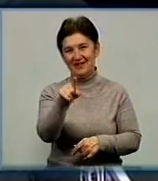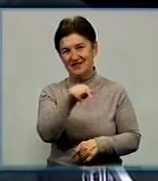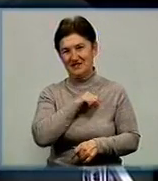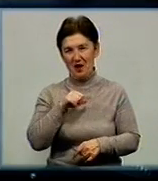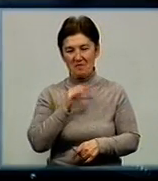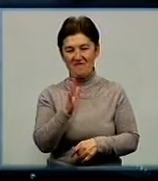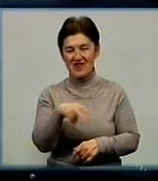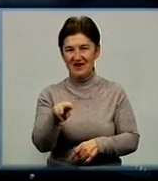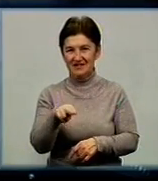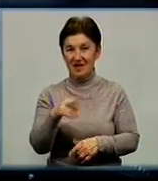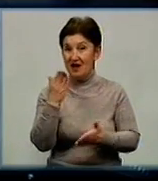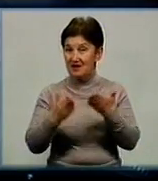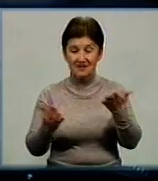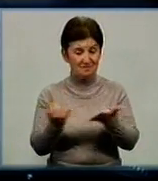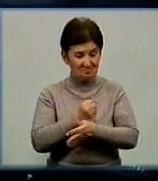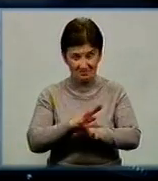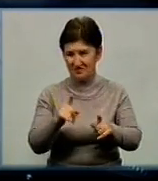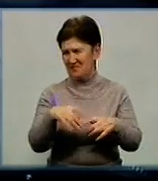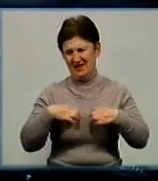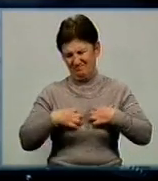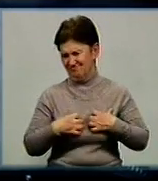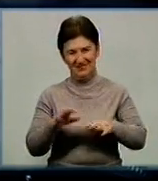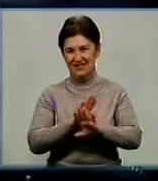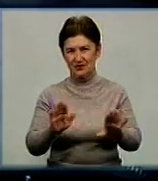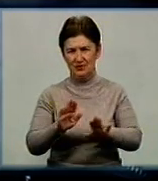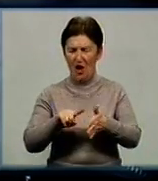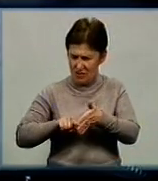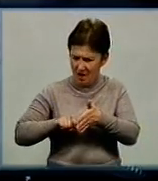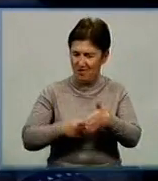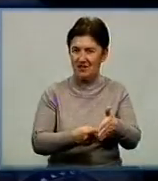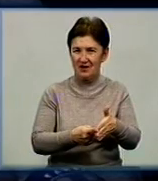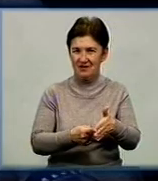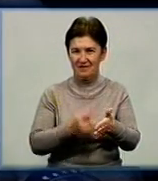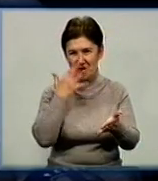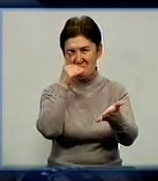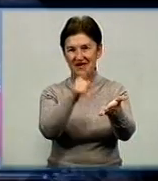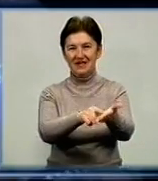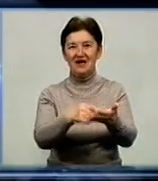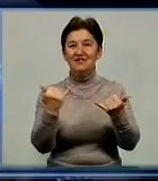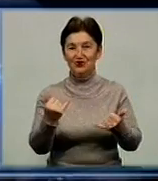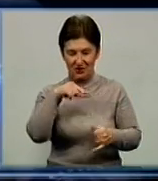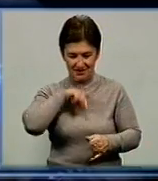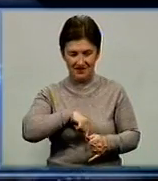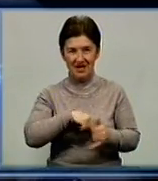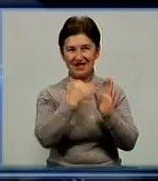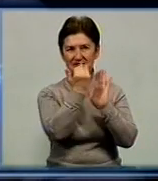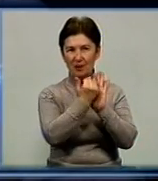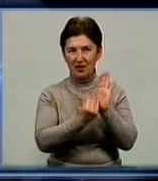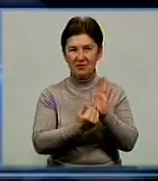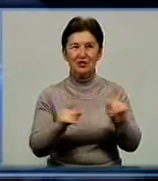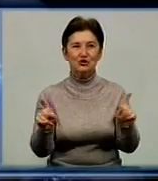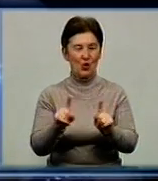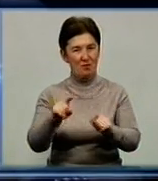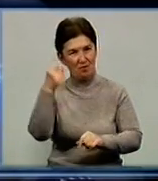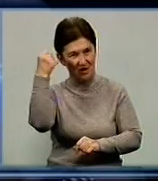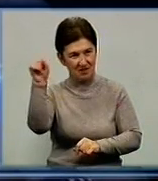якщо цього не станеться, хлопець не засмутиться, а наполегливо йтиме до своєї мети. «Зараз запрограмований я на те, щоб перемогти,